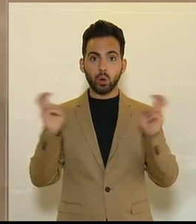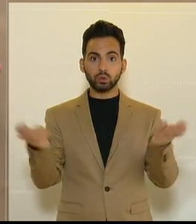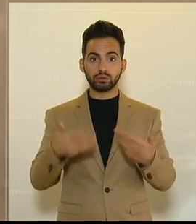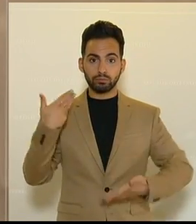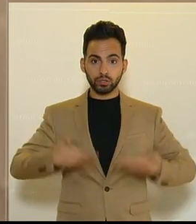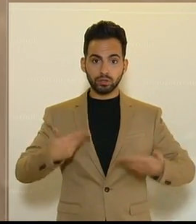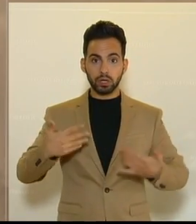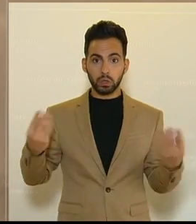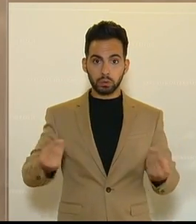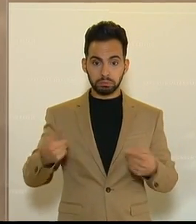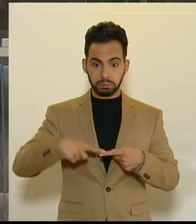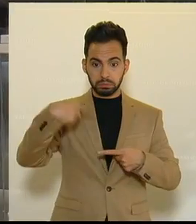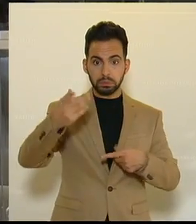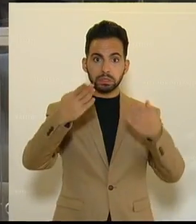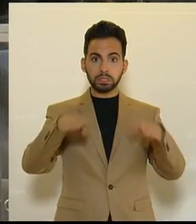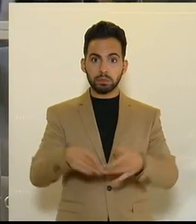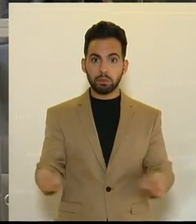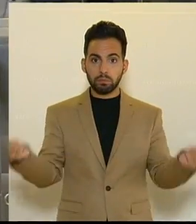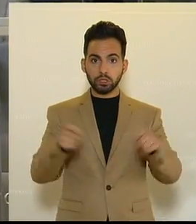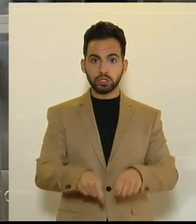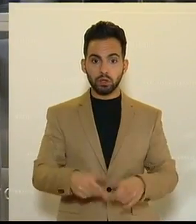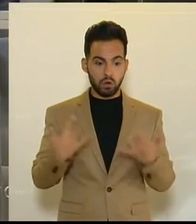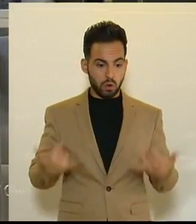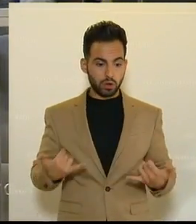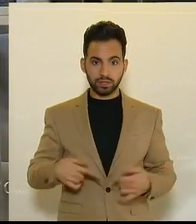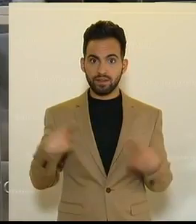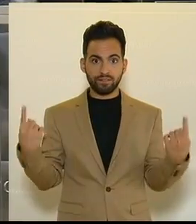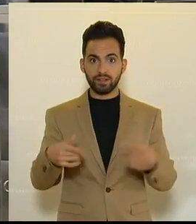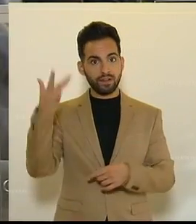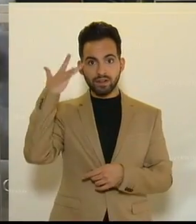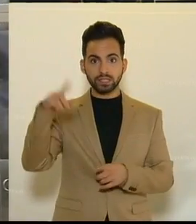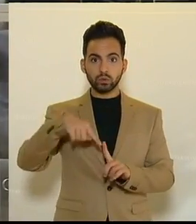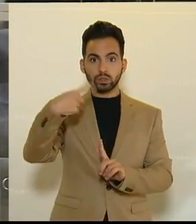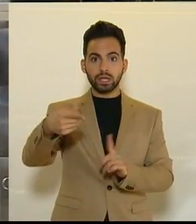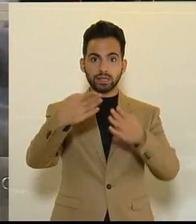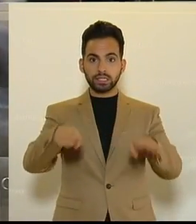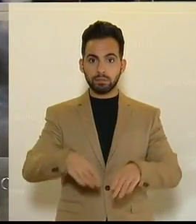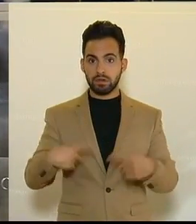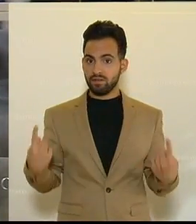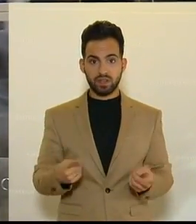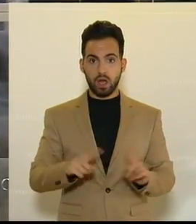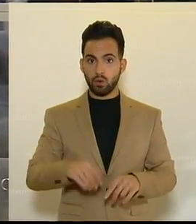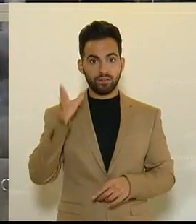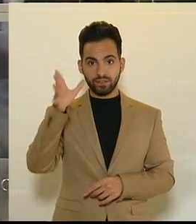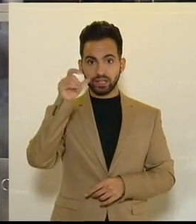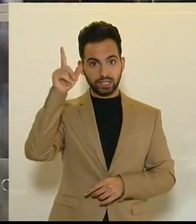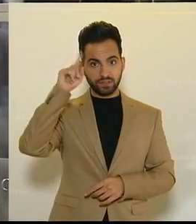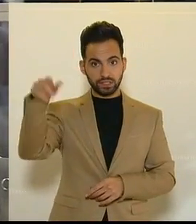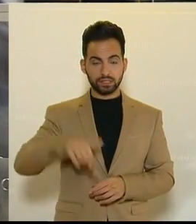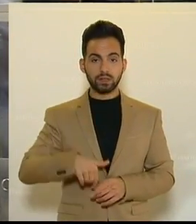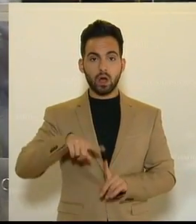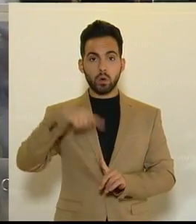wir es im Dezember beschließen. Wir wissen es heute nicht und wir würden es im Dezember nicht wissen und wir würden es nächstes Jahr auch nicht wissen.